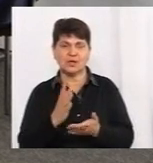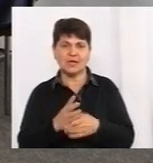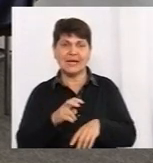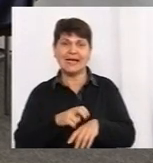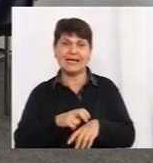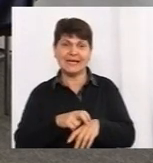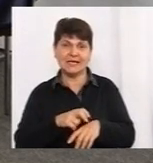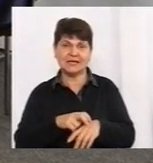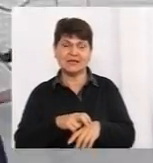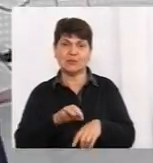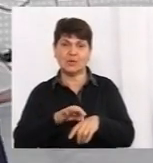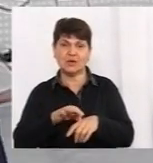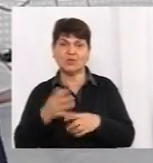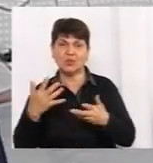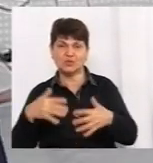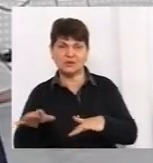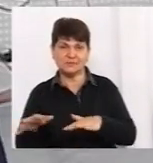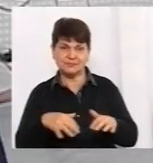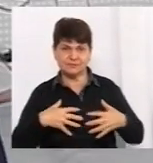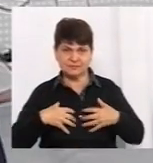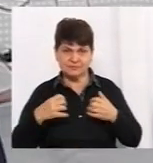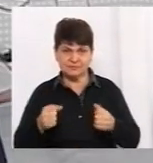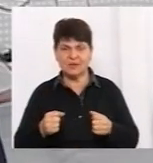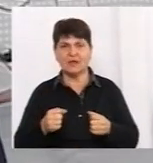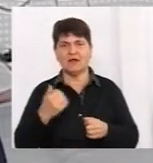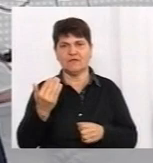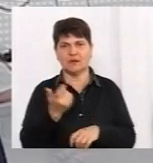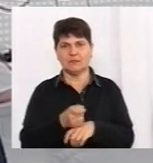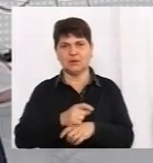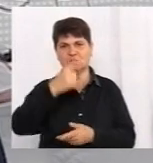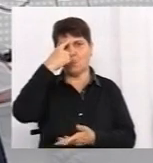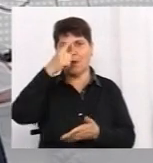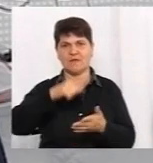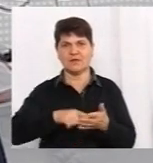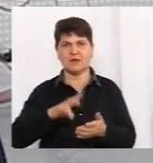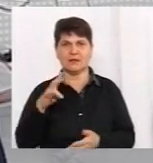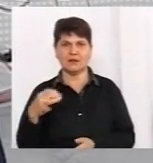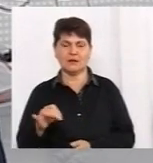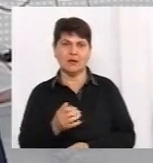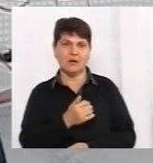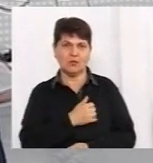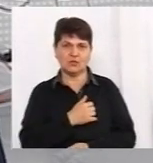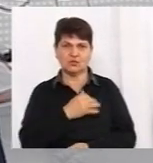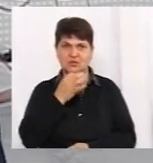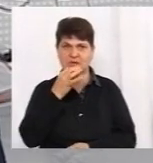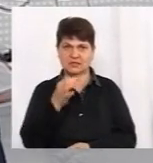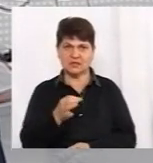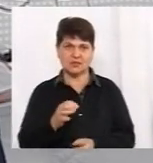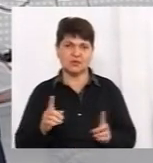він все-таки більш впевнений. І хочу сказати, що